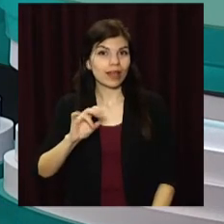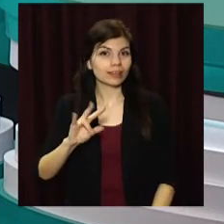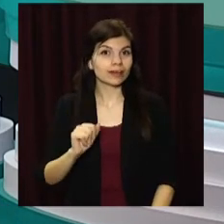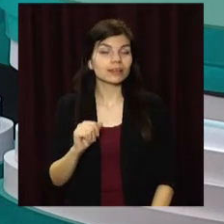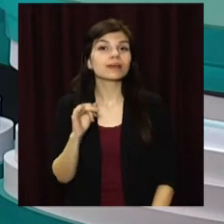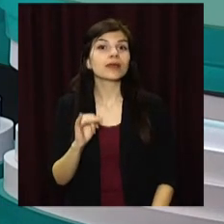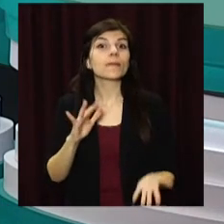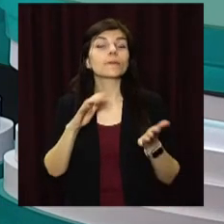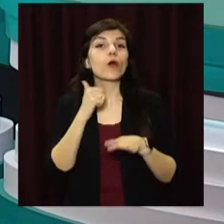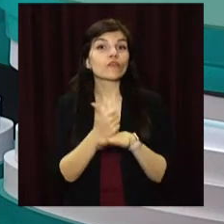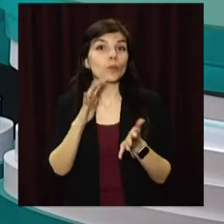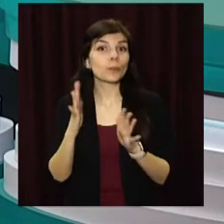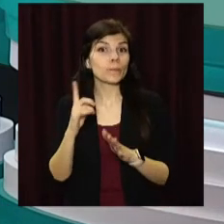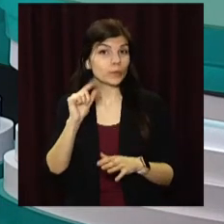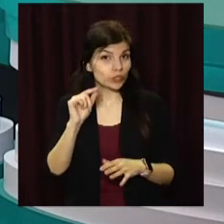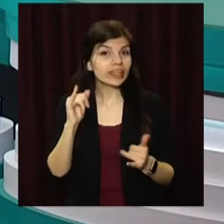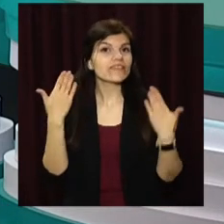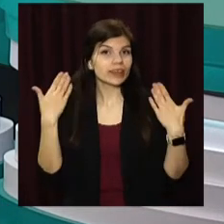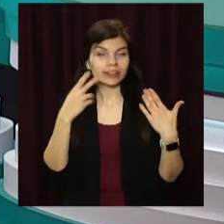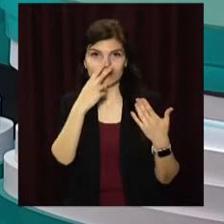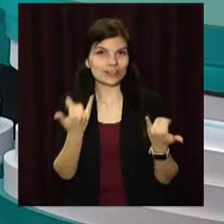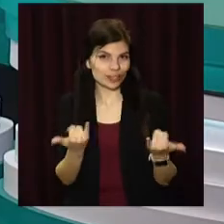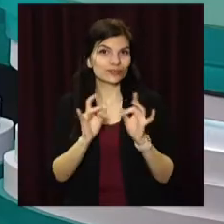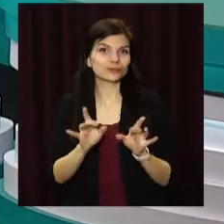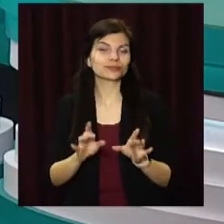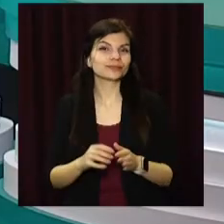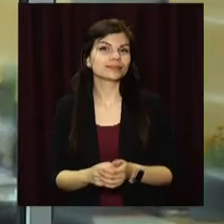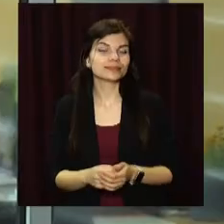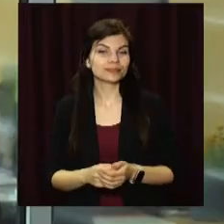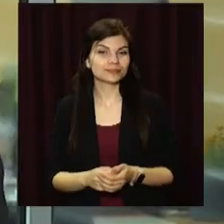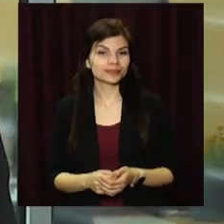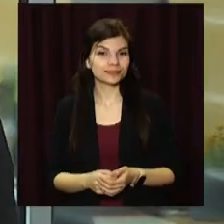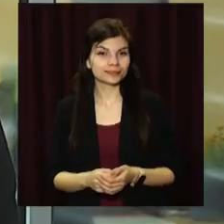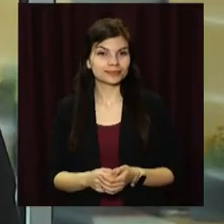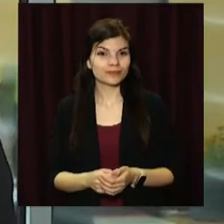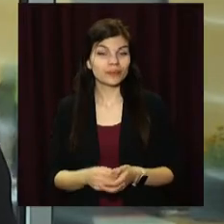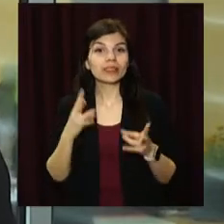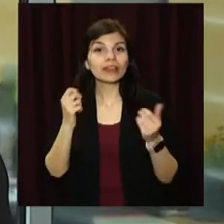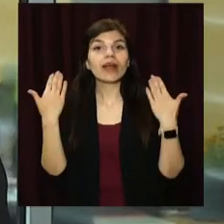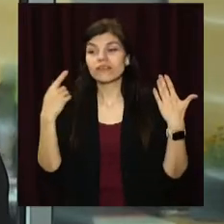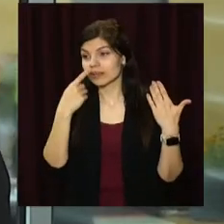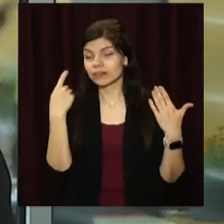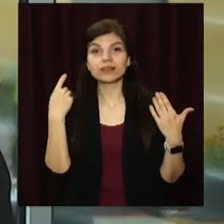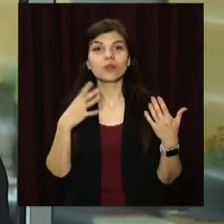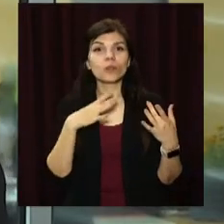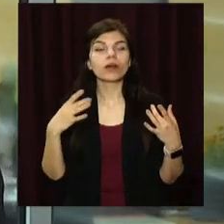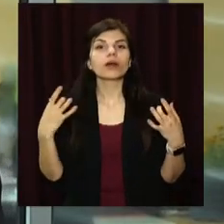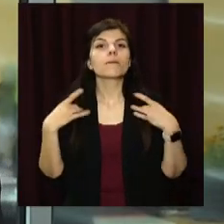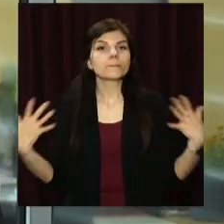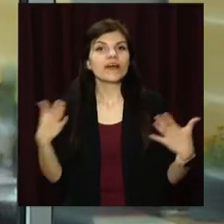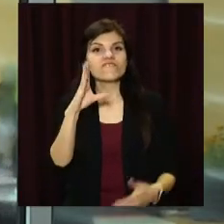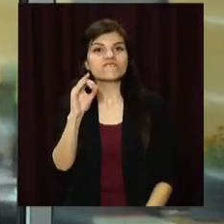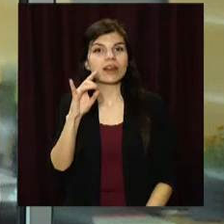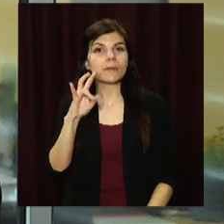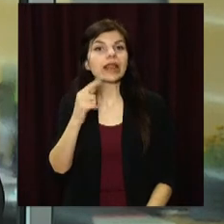Поговкіна. І про головні події понеділка та вихідних – дивіться просто зараз. На вихідних відзначили вербну неділю. З